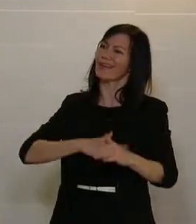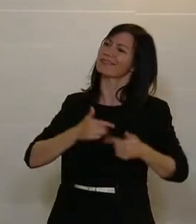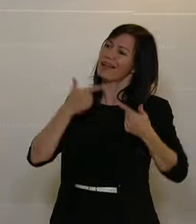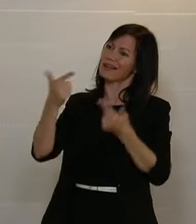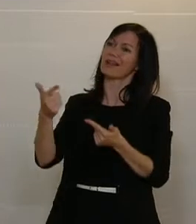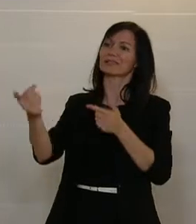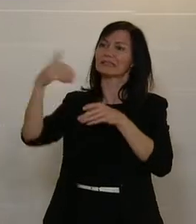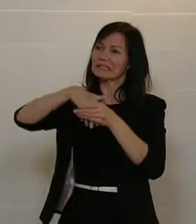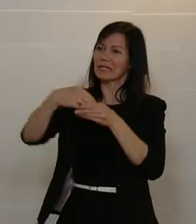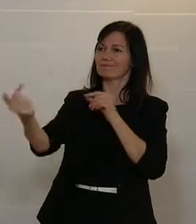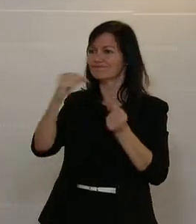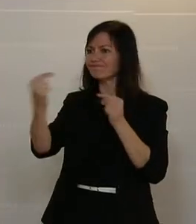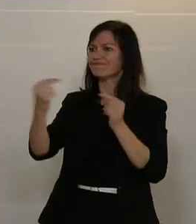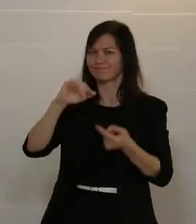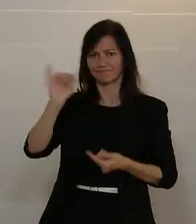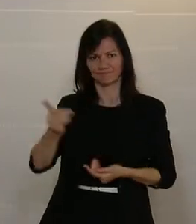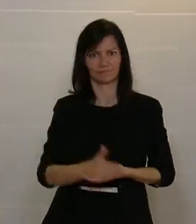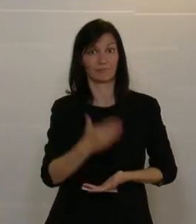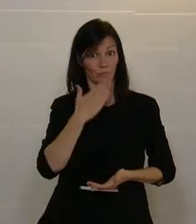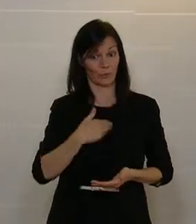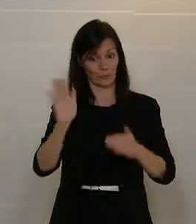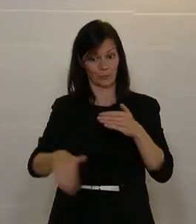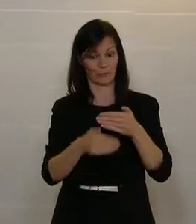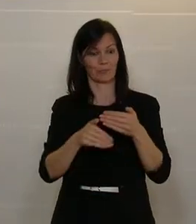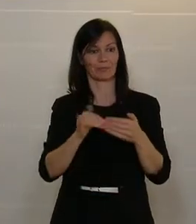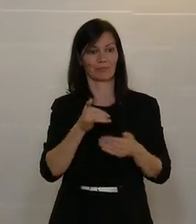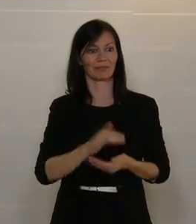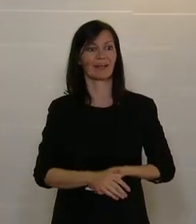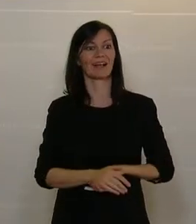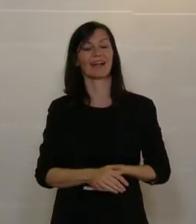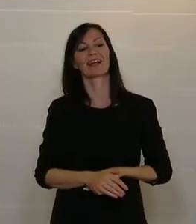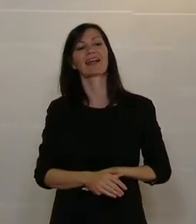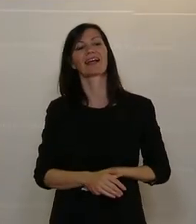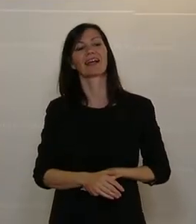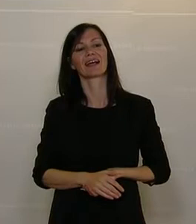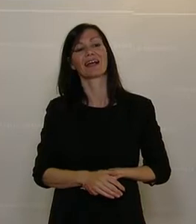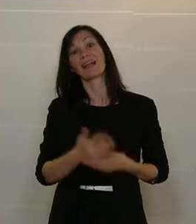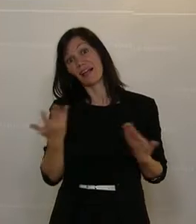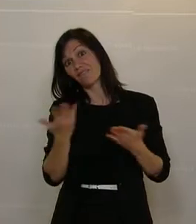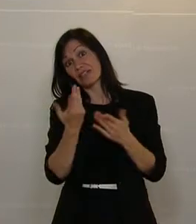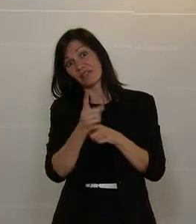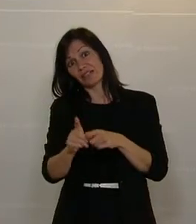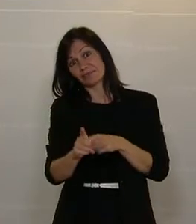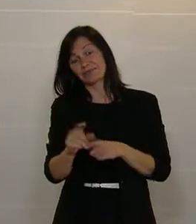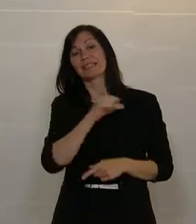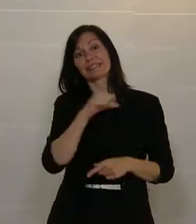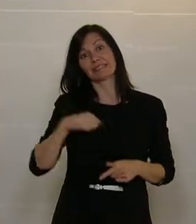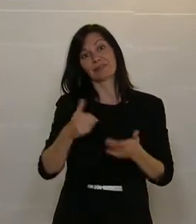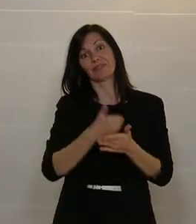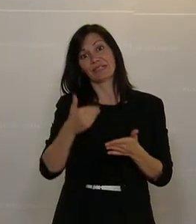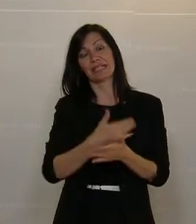Was ich aber sehr wohl anmerken möchte, dass in diesem Antrag etwas sehr Wesentliches fehlt, die Einbindung von Selbstvertretern und